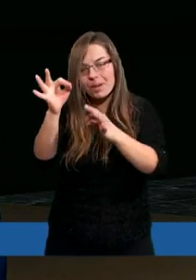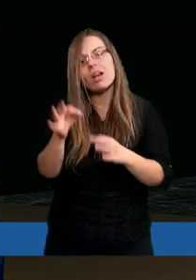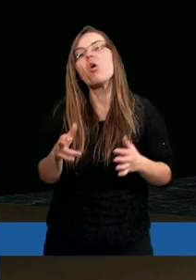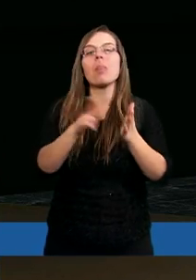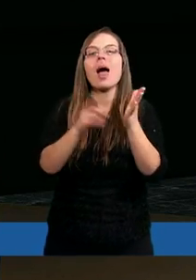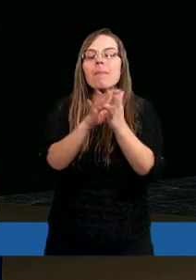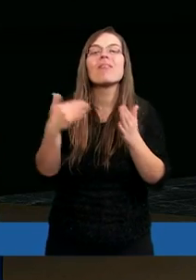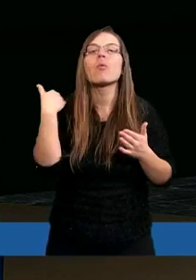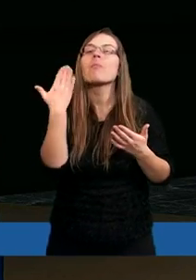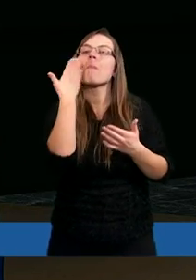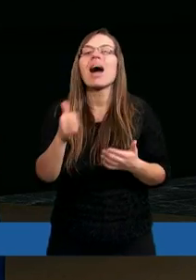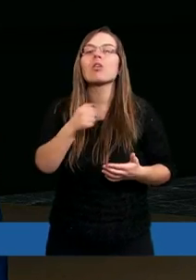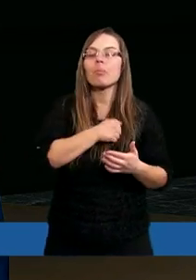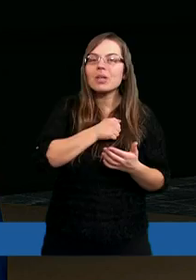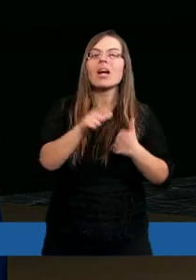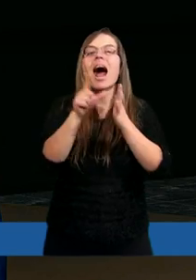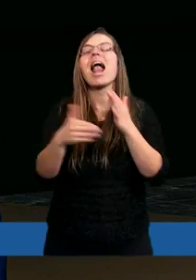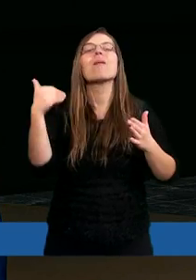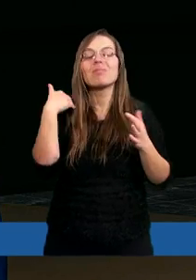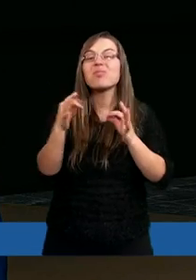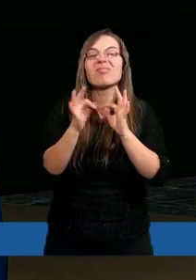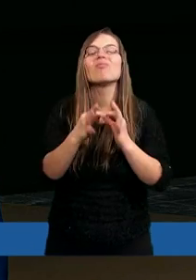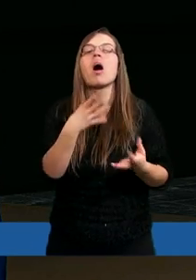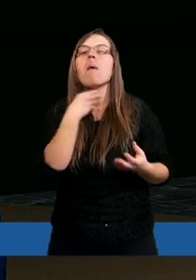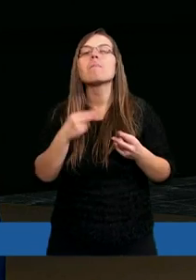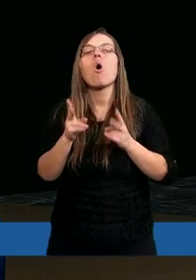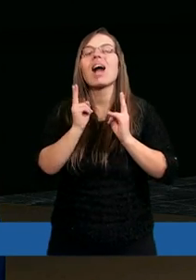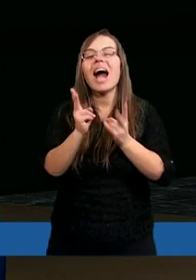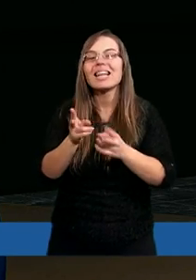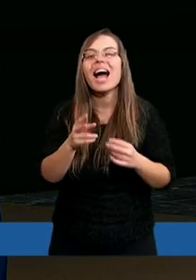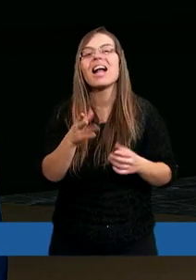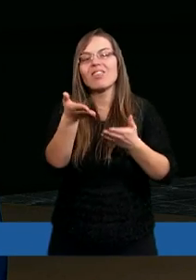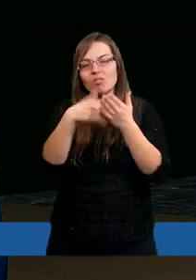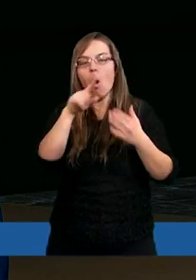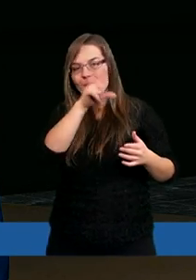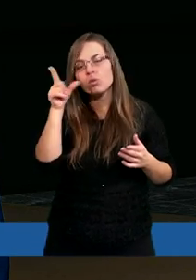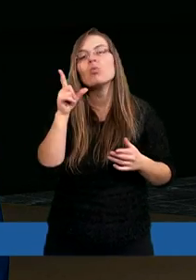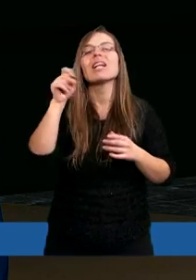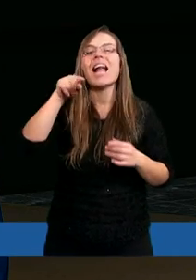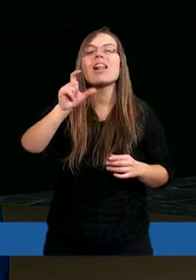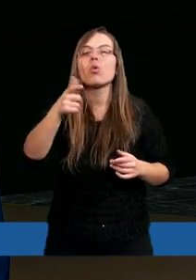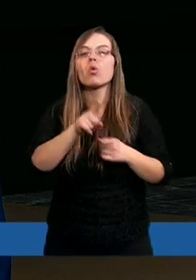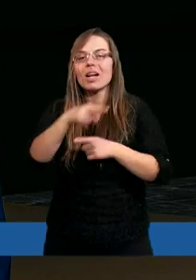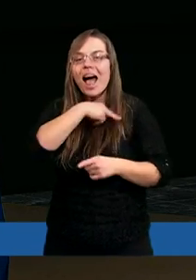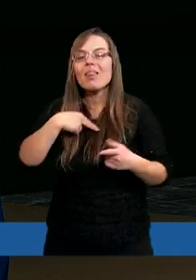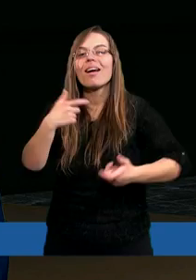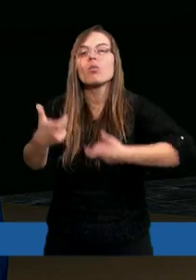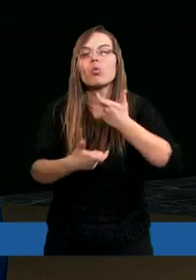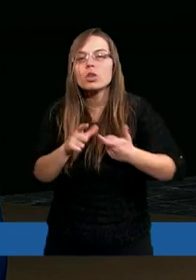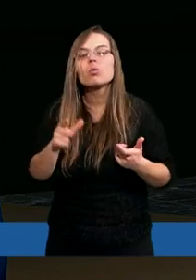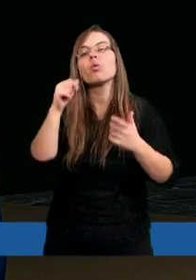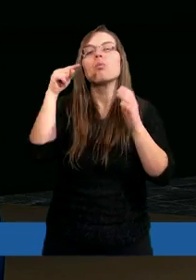dla Boga bardzo przykra. Ale wręcz był pogardzany przez ludzi za to, co dla nas uczynił. I